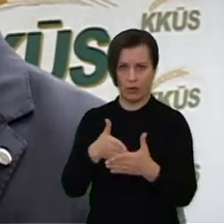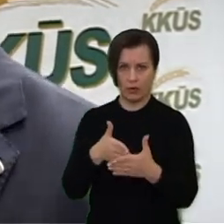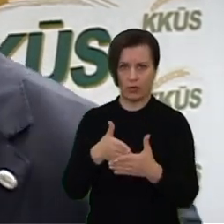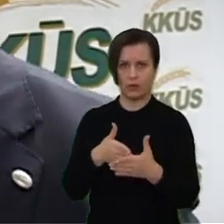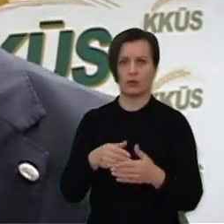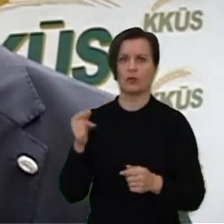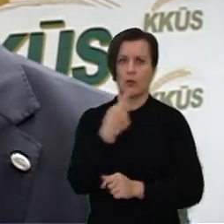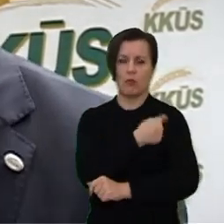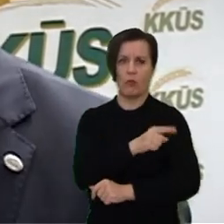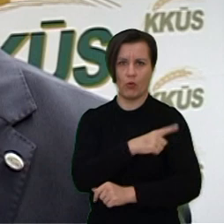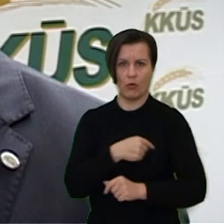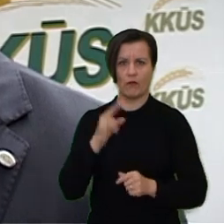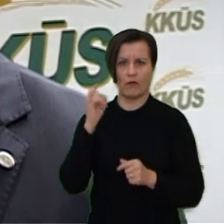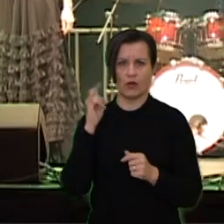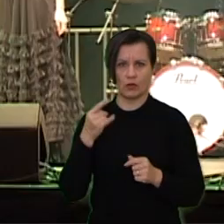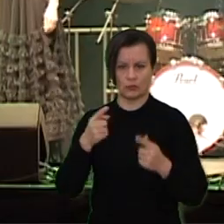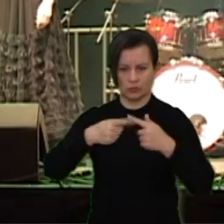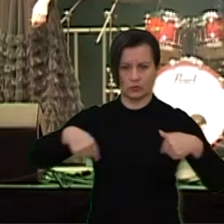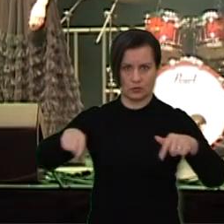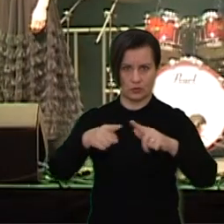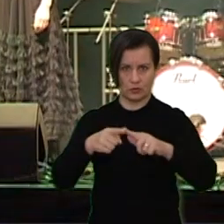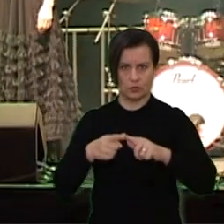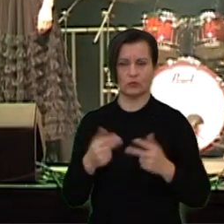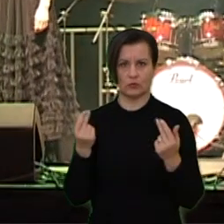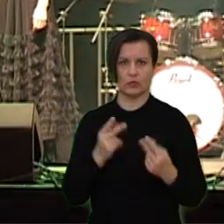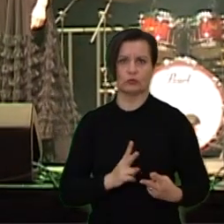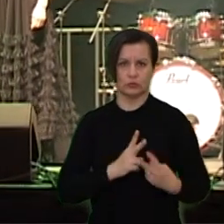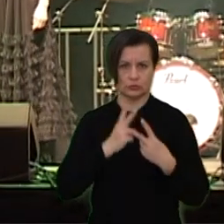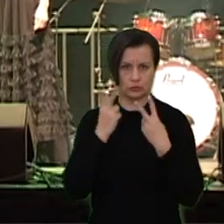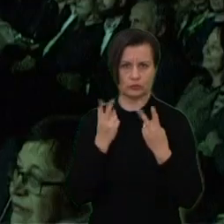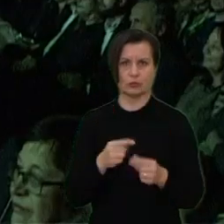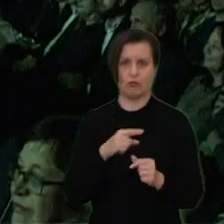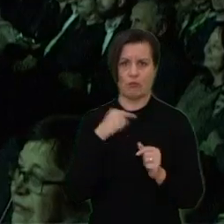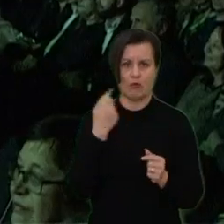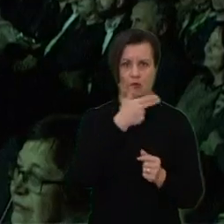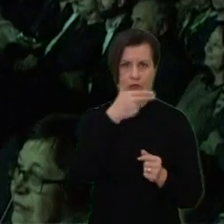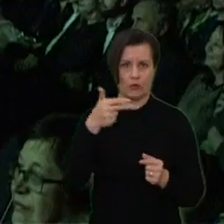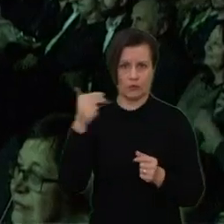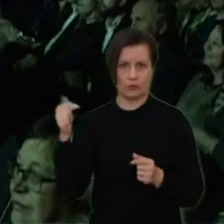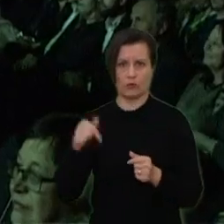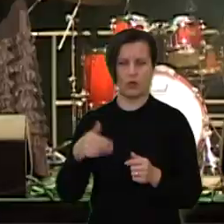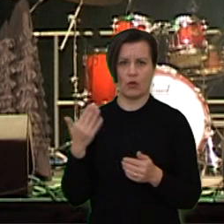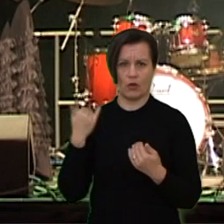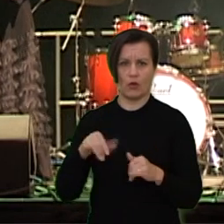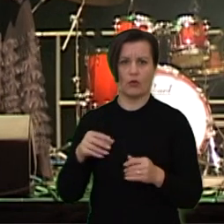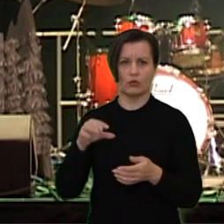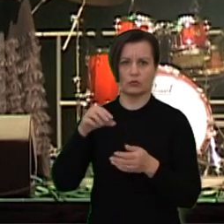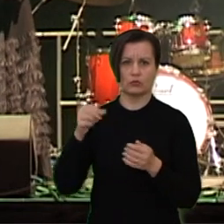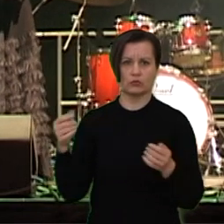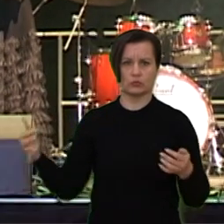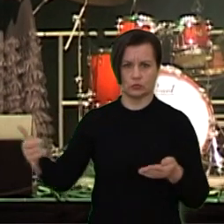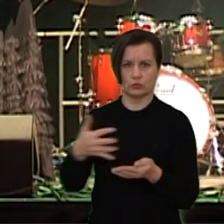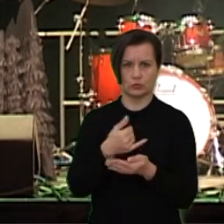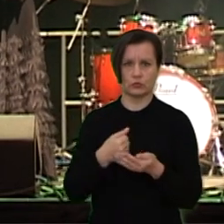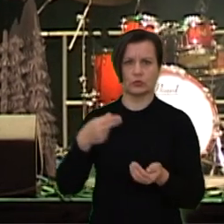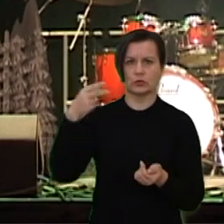mūsų poliklininkui vaikų skirio. Ir labai džiugu, kad tikrai nemažai firmų, kiek žinau, jau yra surinkta virš dvėjų tūkstančių ar